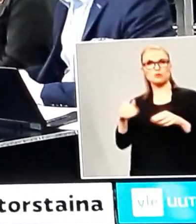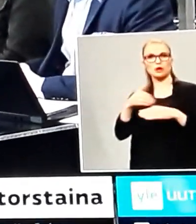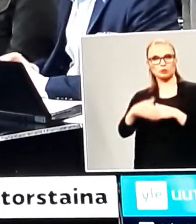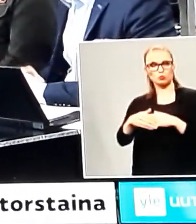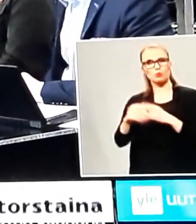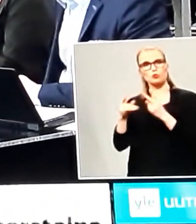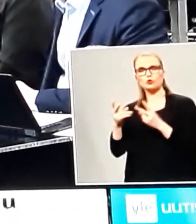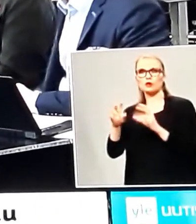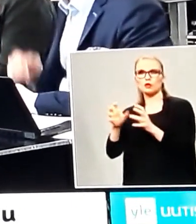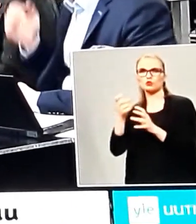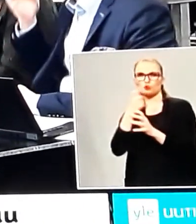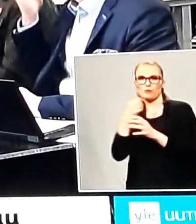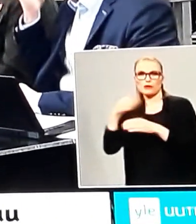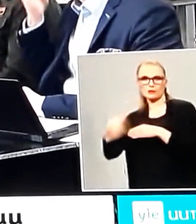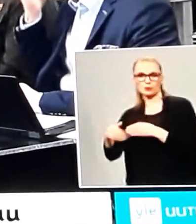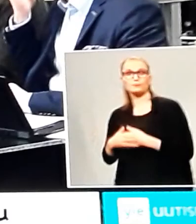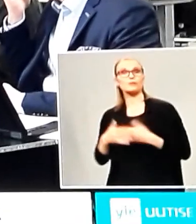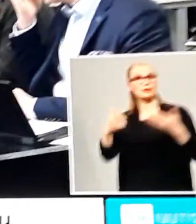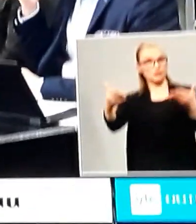Suomessa tervetuloa.